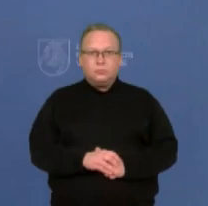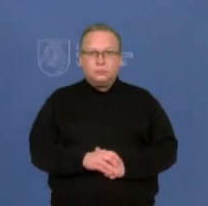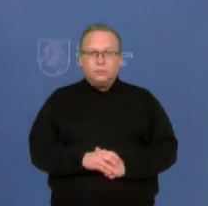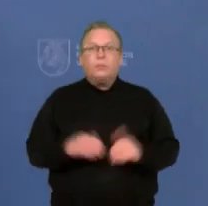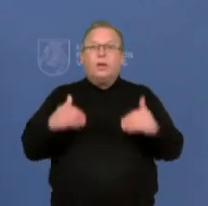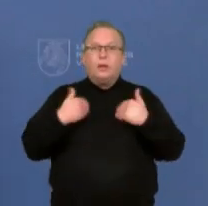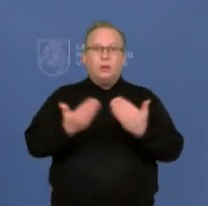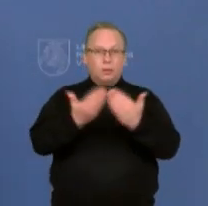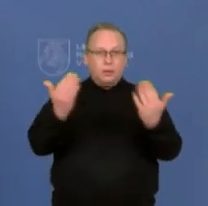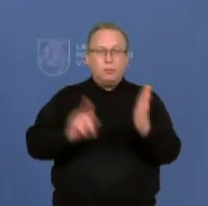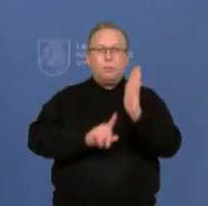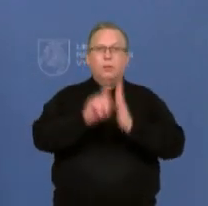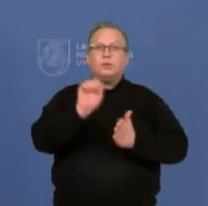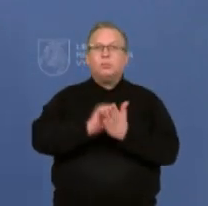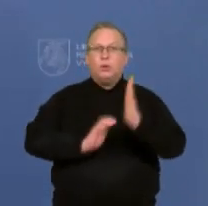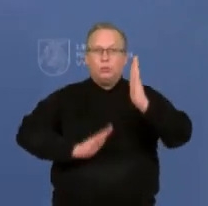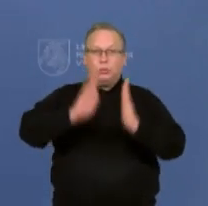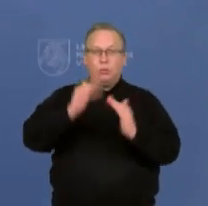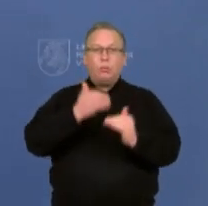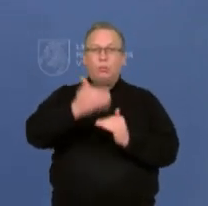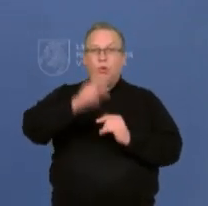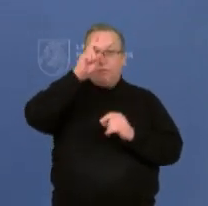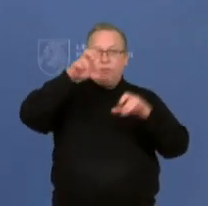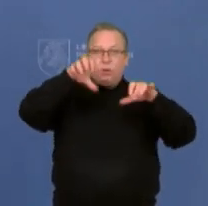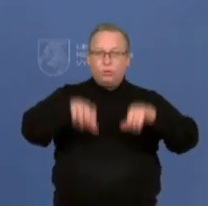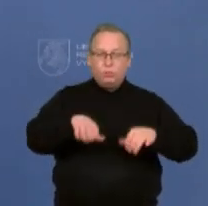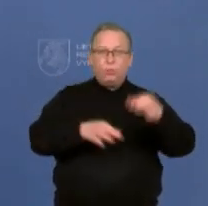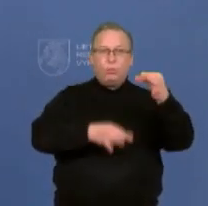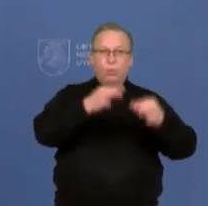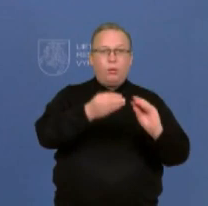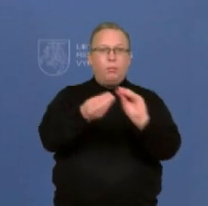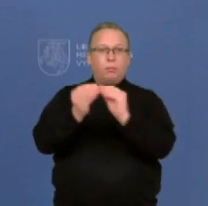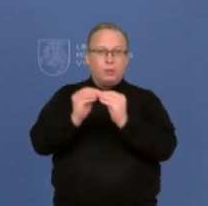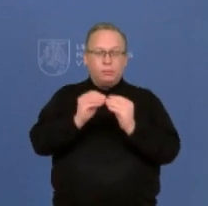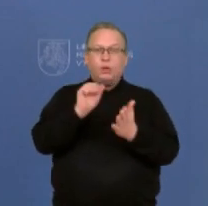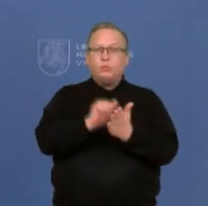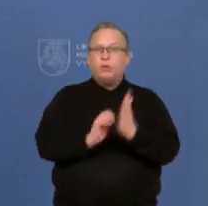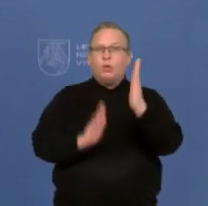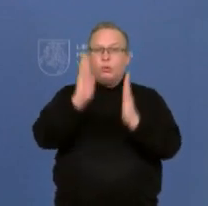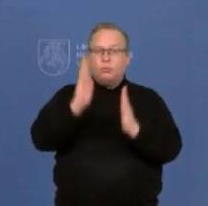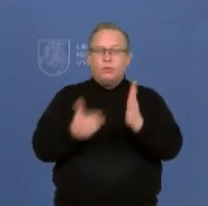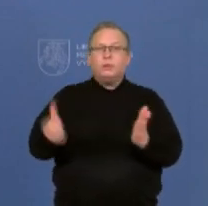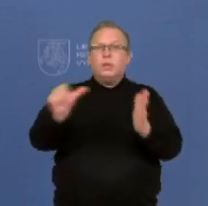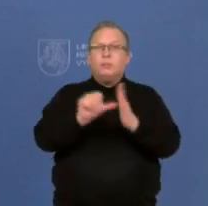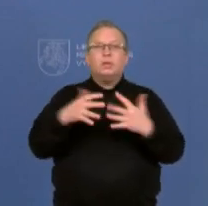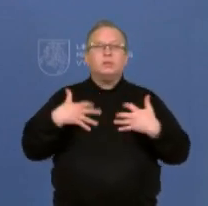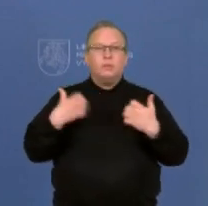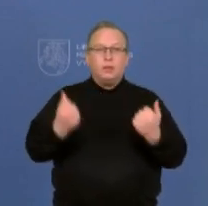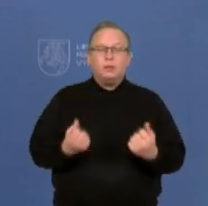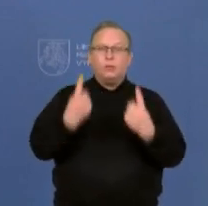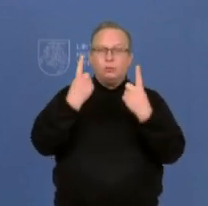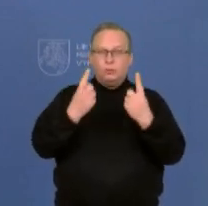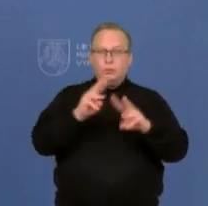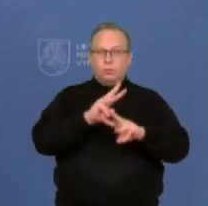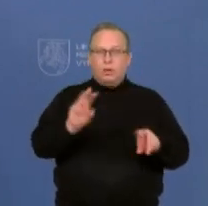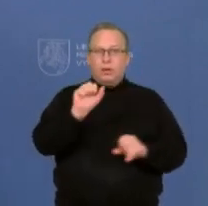Laba diena, pradėsime spaudos konferenciją po vyriausybės posėdžiu ir pasitarimos. Spaudos konferenciją dalepauja sveikatos apsaugos ministras Arūnas Dulkis.